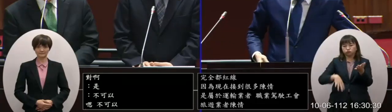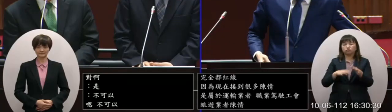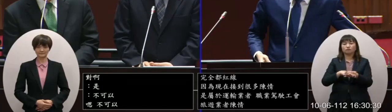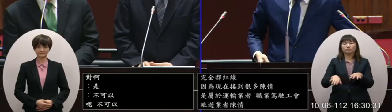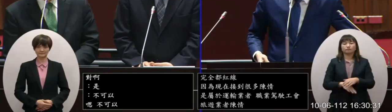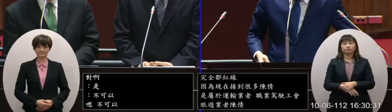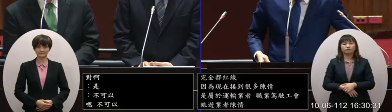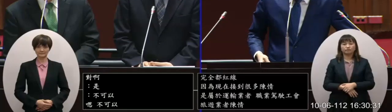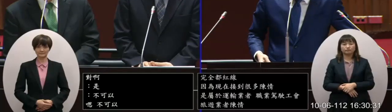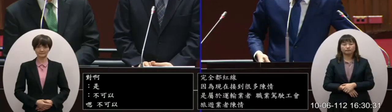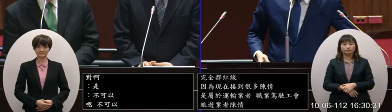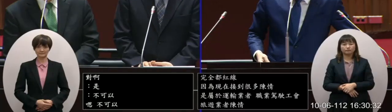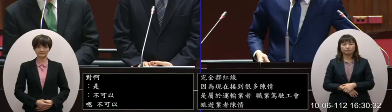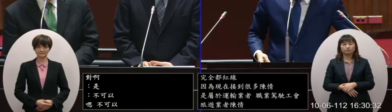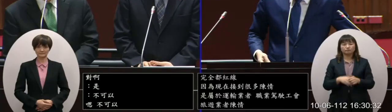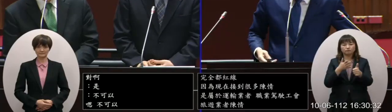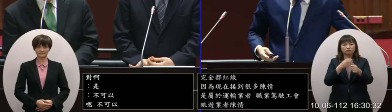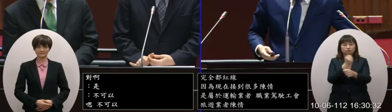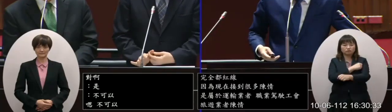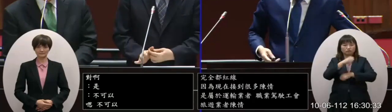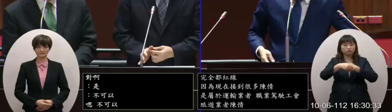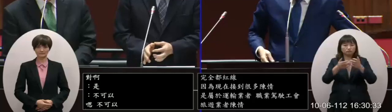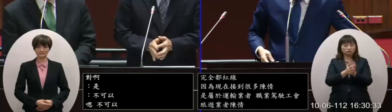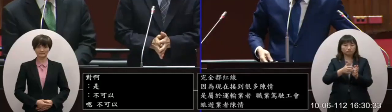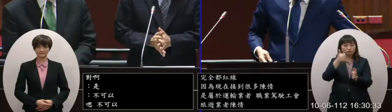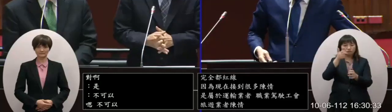那我請問一下那個勞動部部長